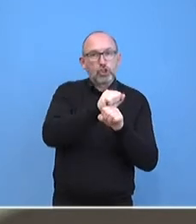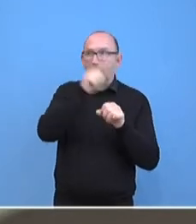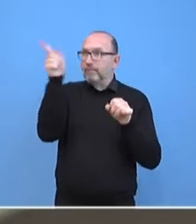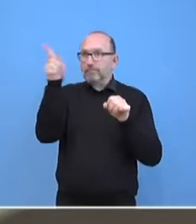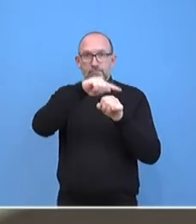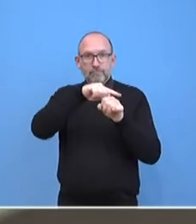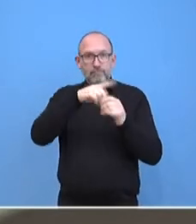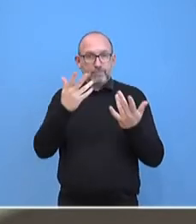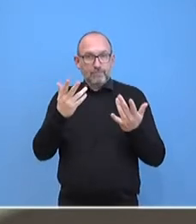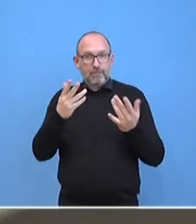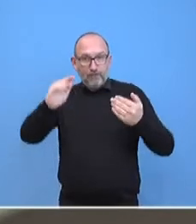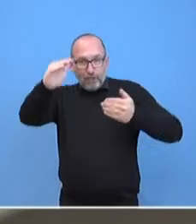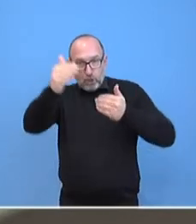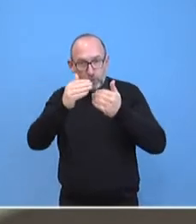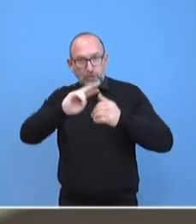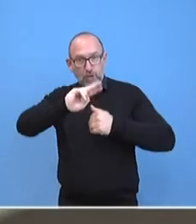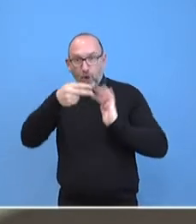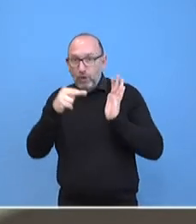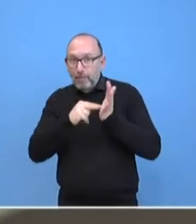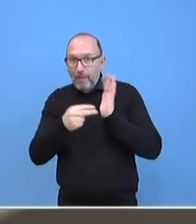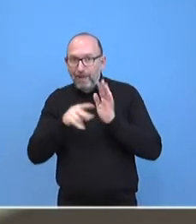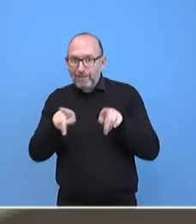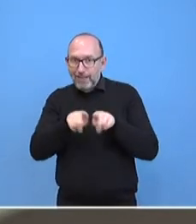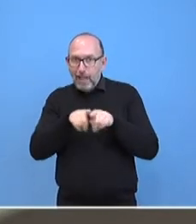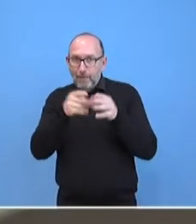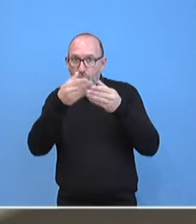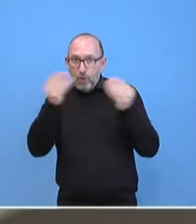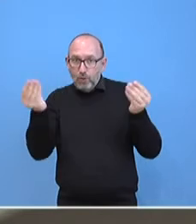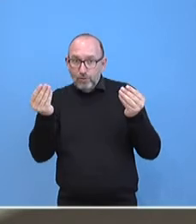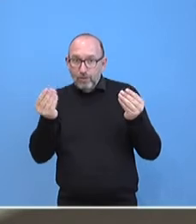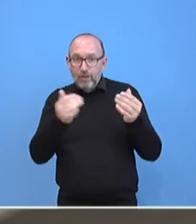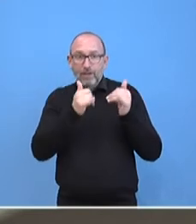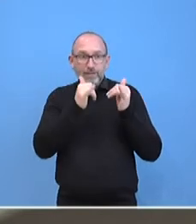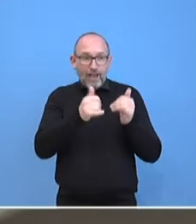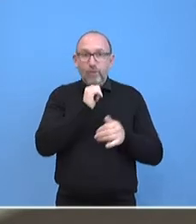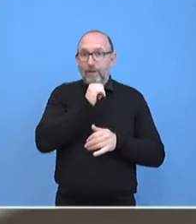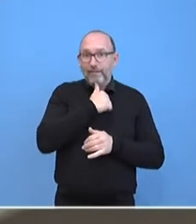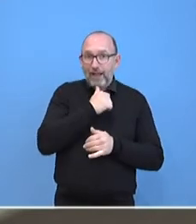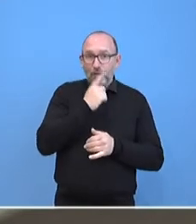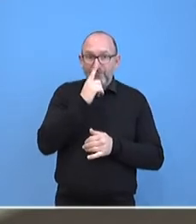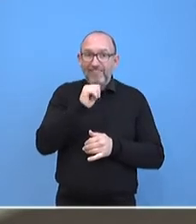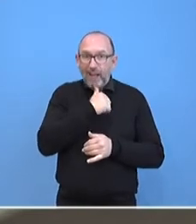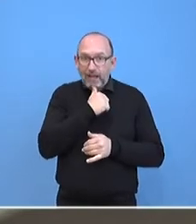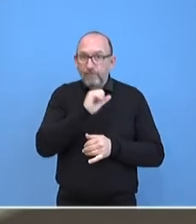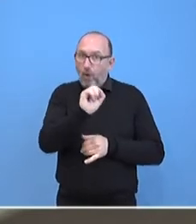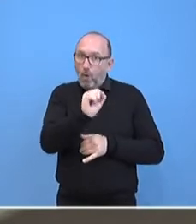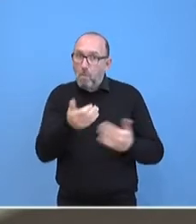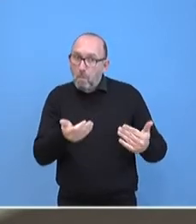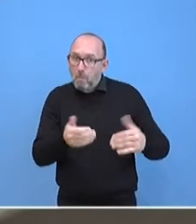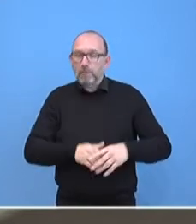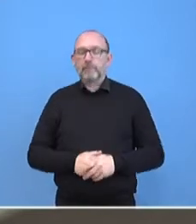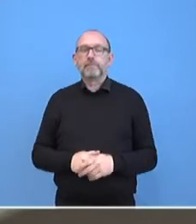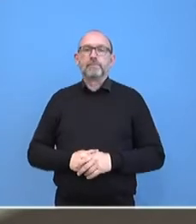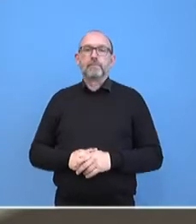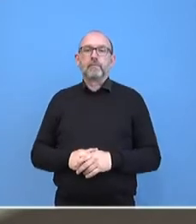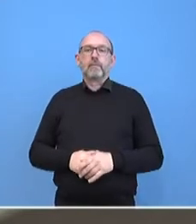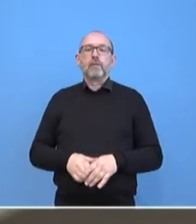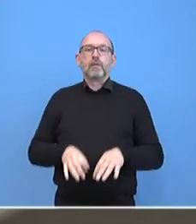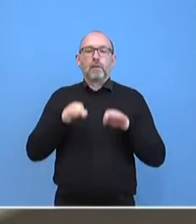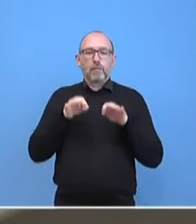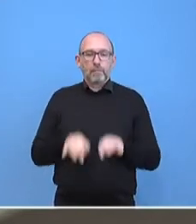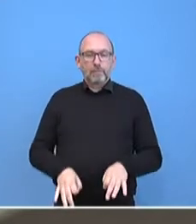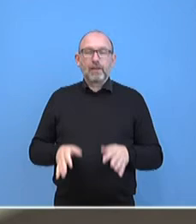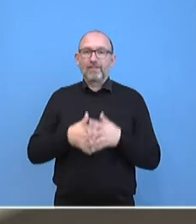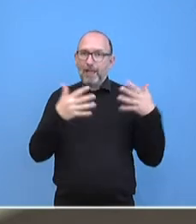Ist da ähnliche Lösungen angestrebt? Wenn nein, warum nicht? Und das Zweite ist, angesichts der jüngsten Ereignisse in den